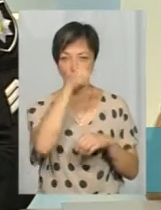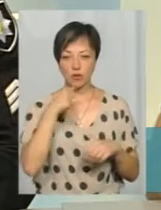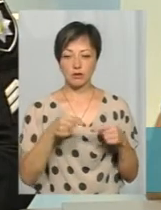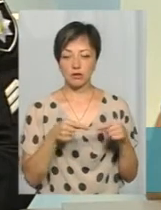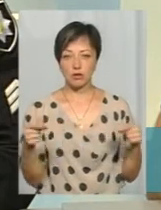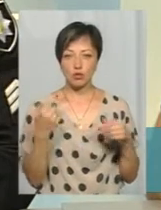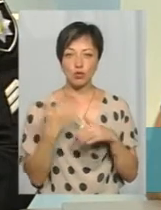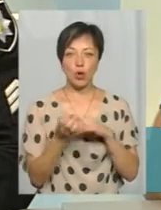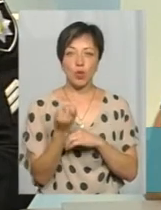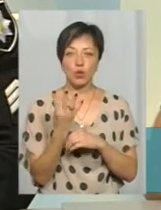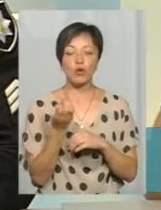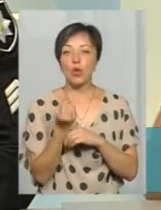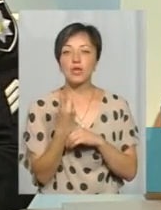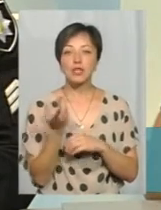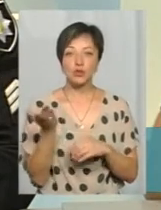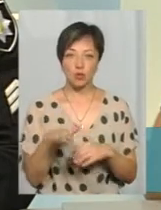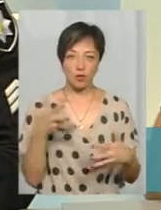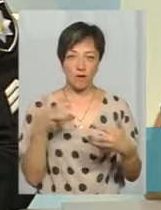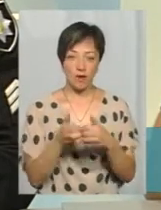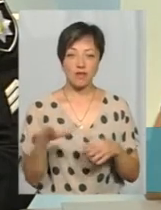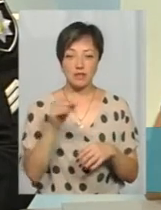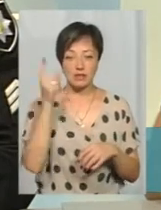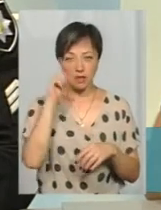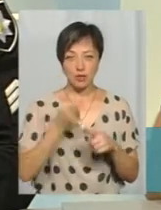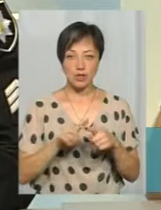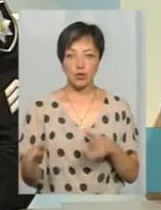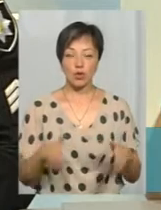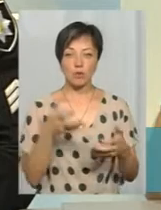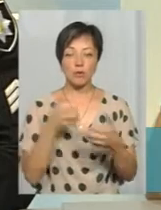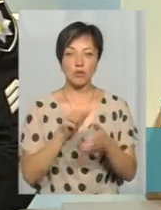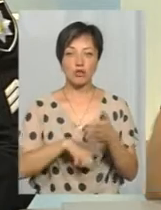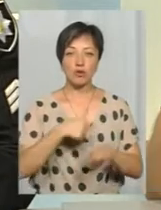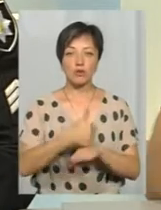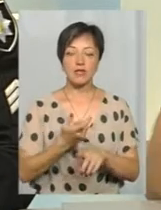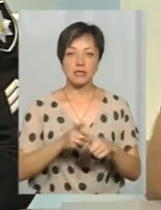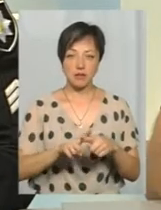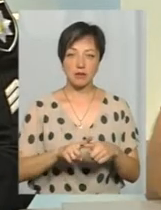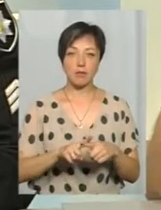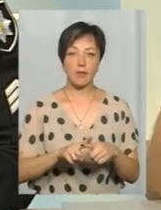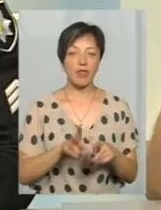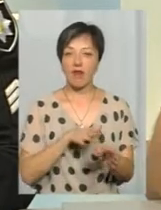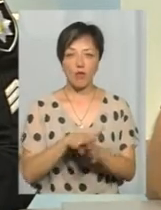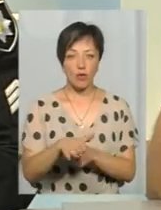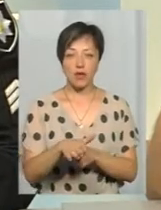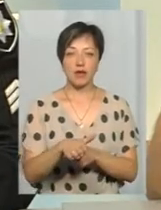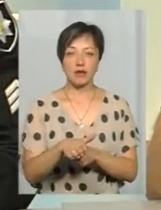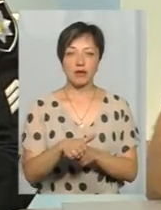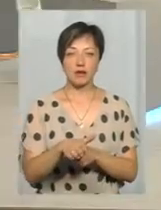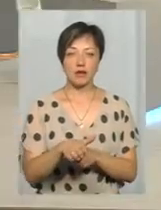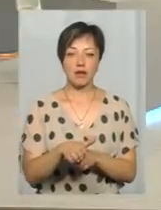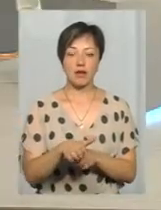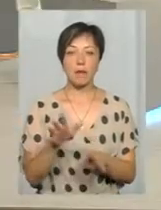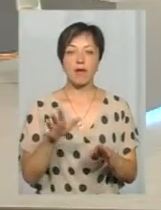вже 11 є. Всі знають ці дорожньо-транспортні пригоди. І основною причиною це є в основному недодержання або невибір